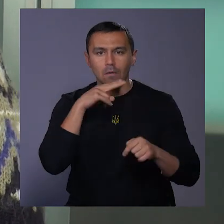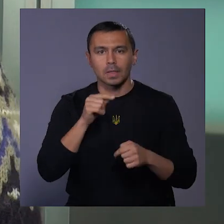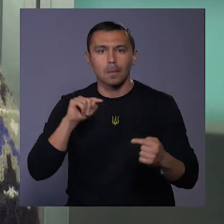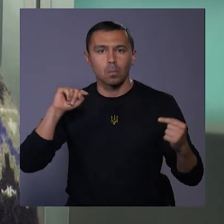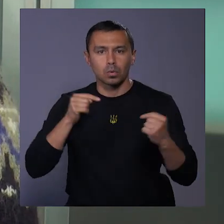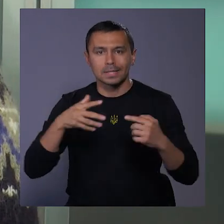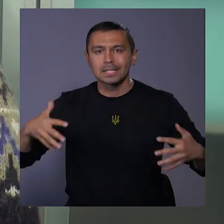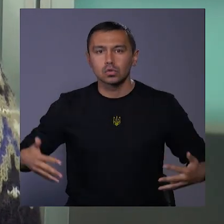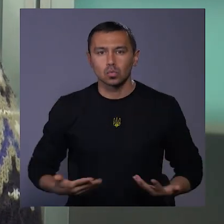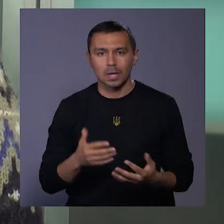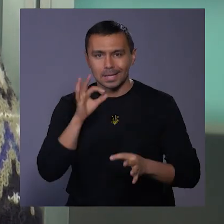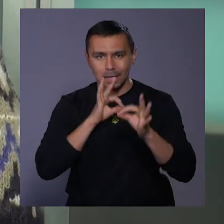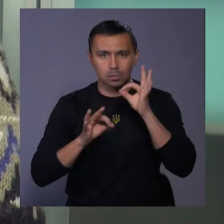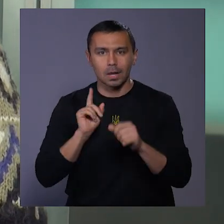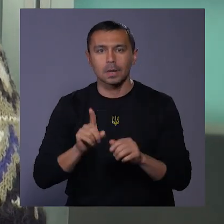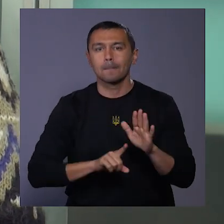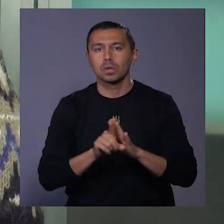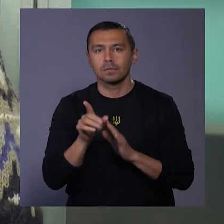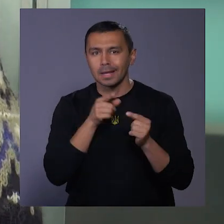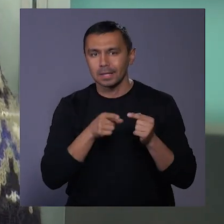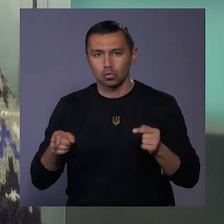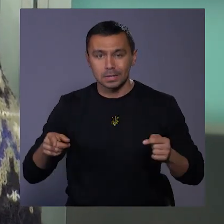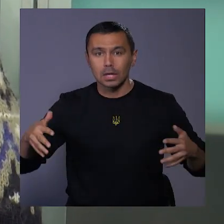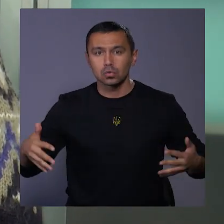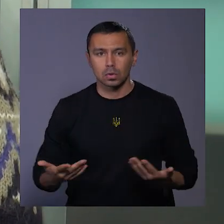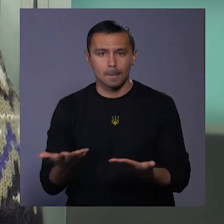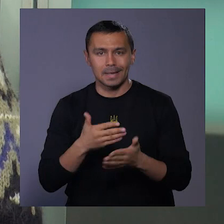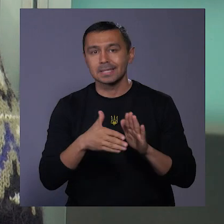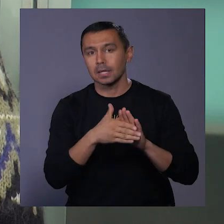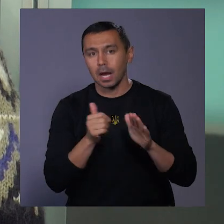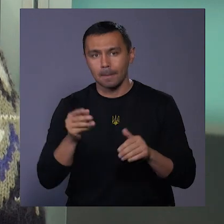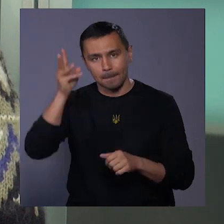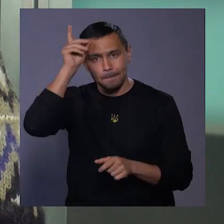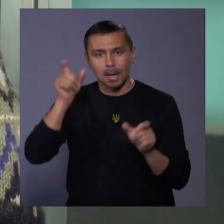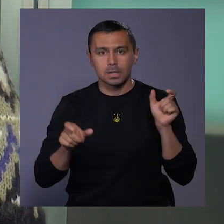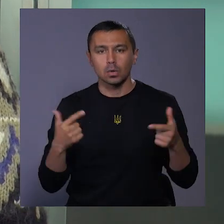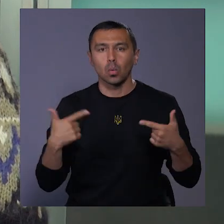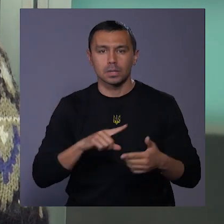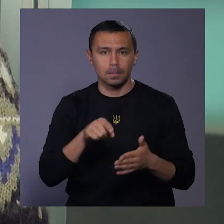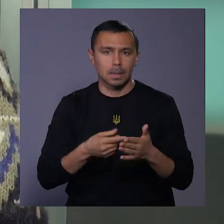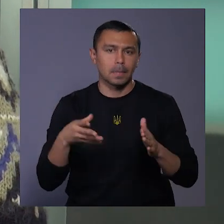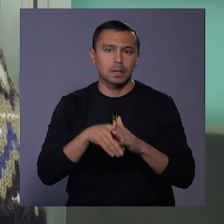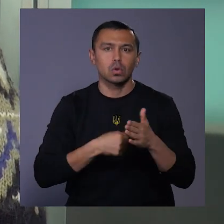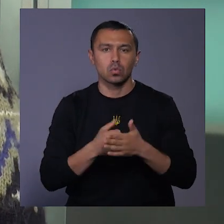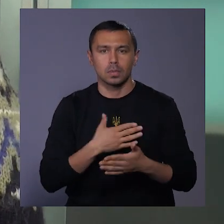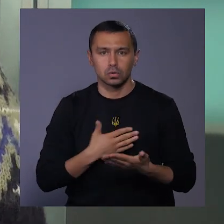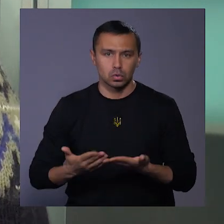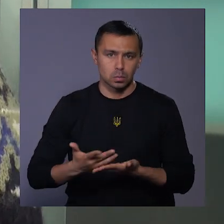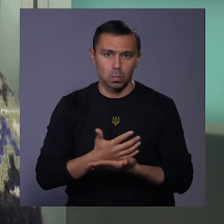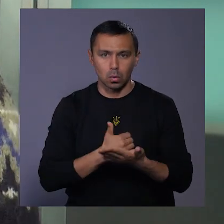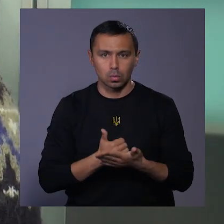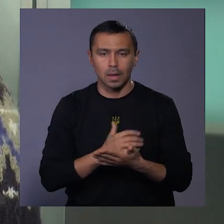протизастудних засобах, адже почався сезон застуд. Ми закликаємо хмельничан і гостів міста приєднатися до нашого збору.